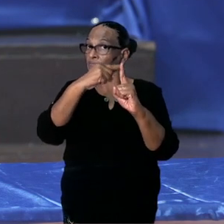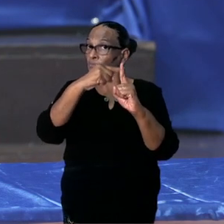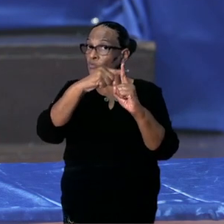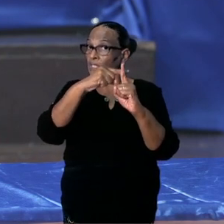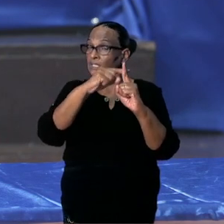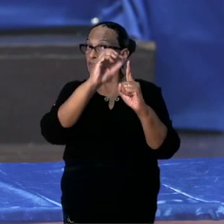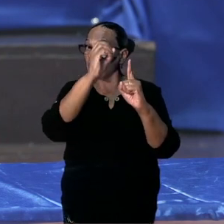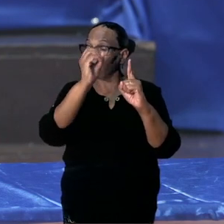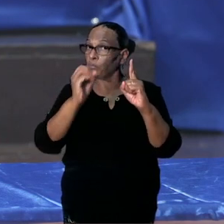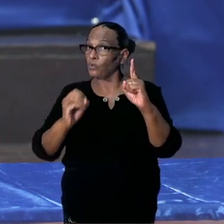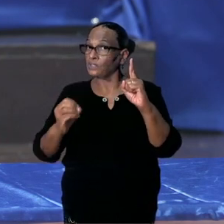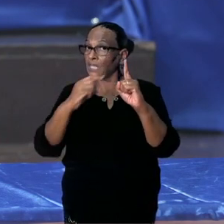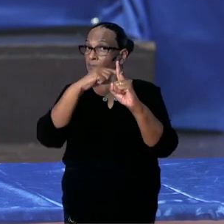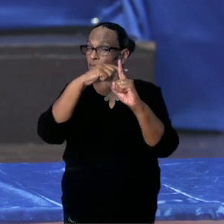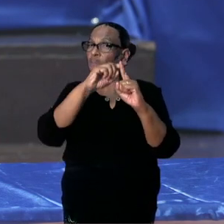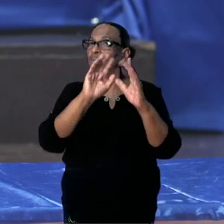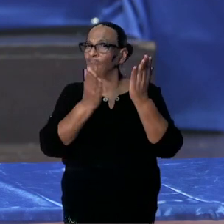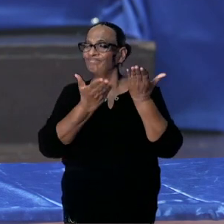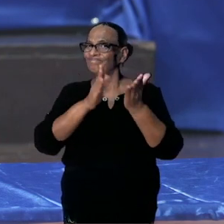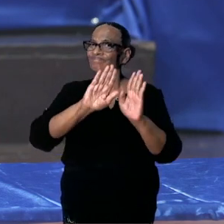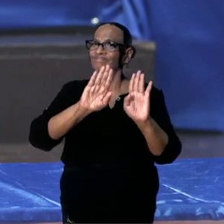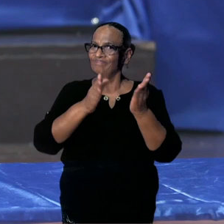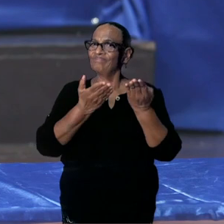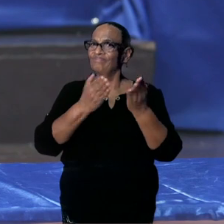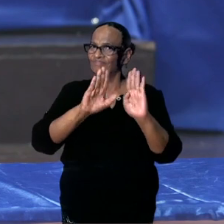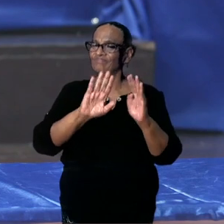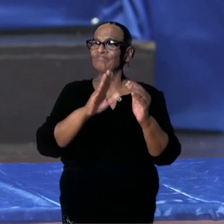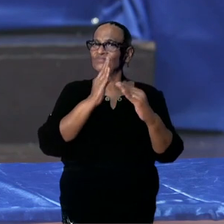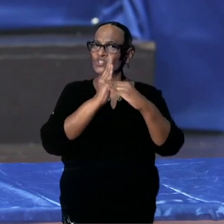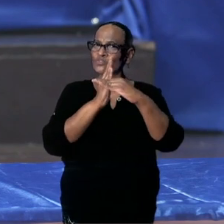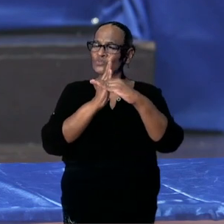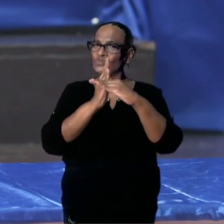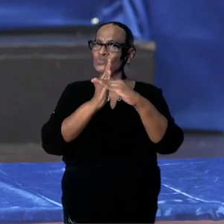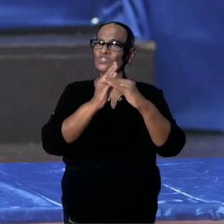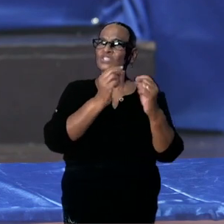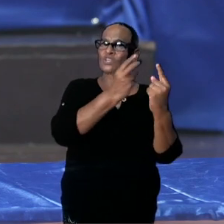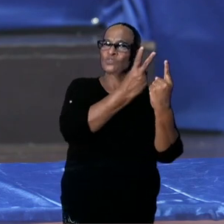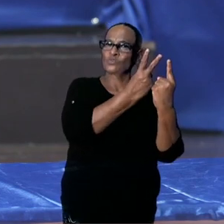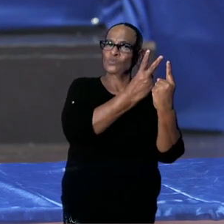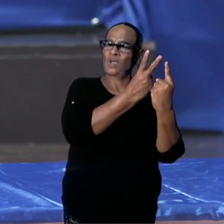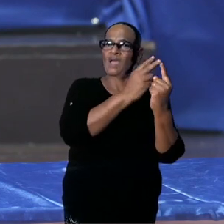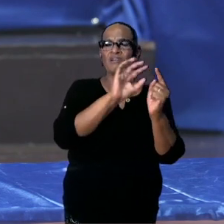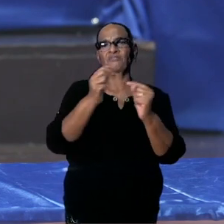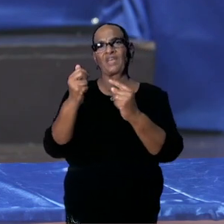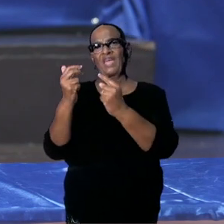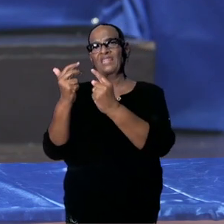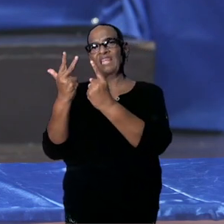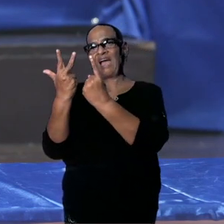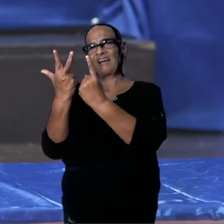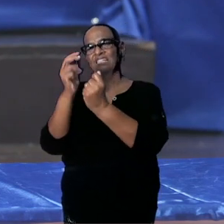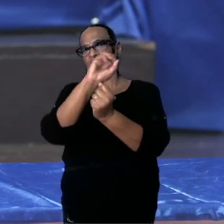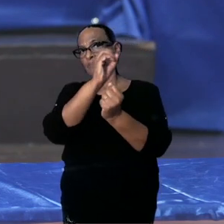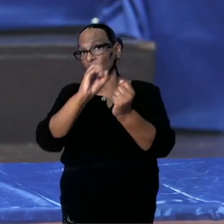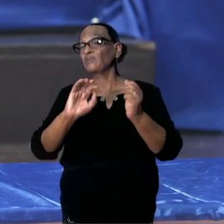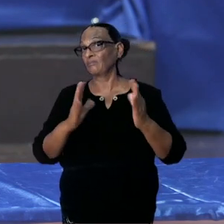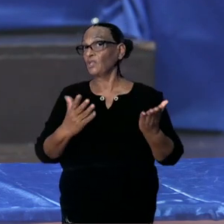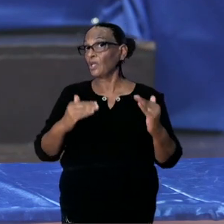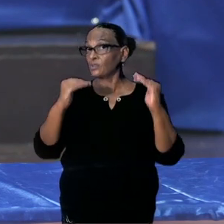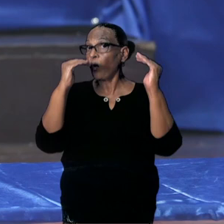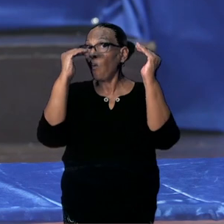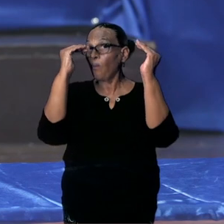nog gemiddeld zoals u ziet tussen de 12 en 18 procent. Dat is nog vrij hoog.